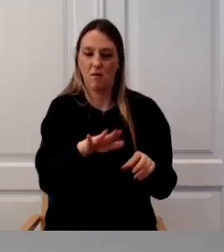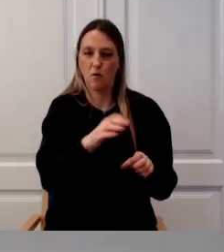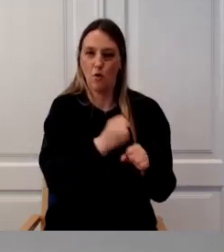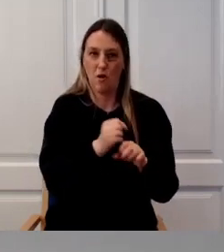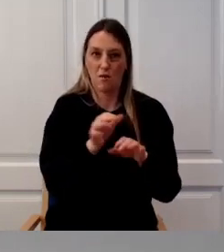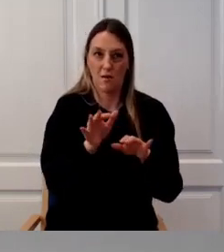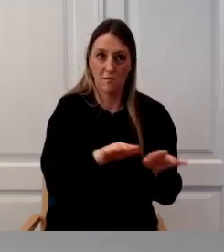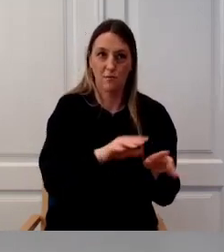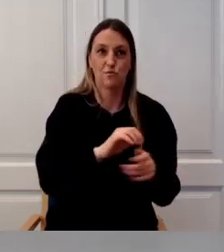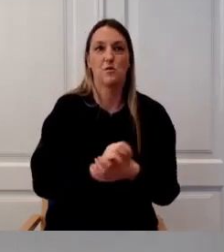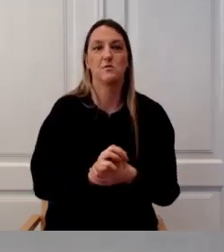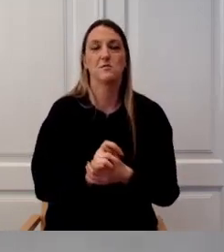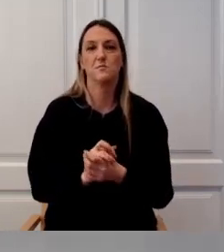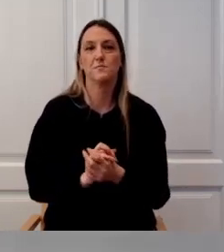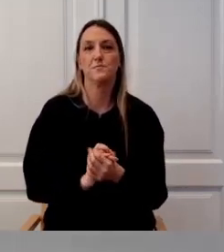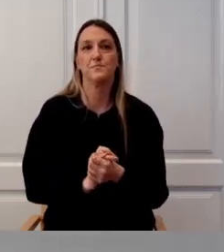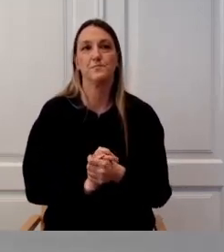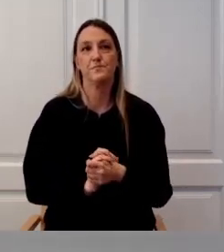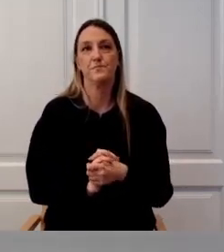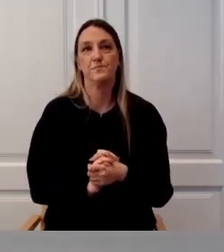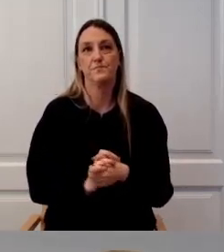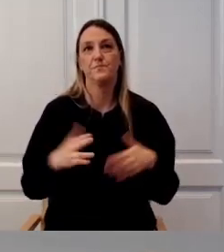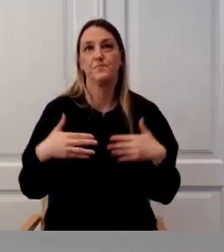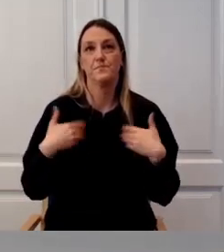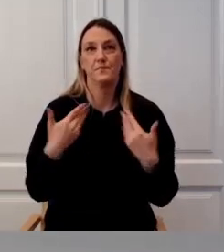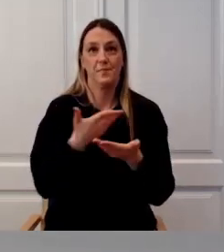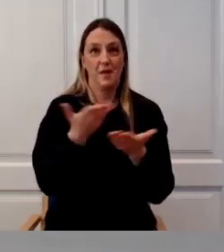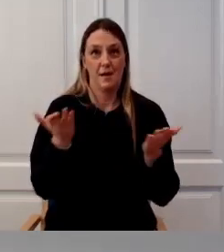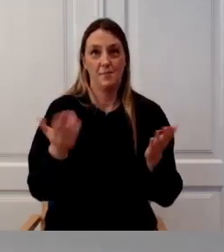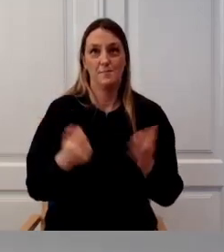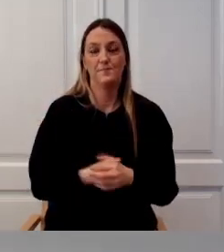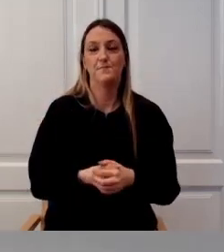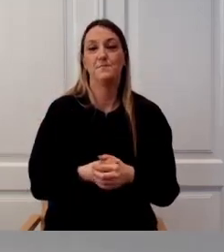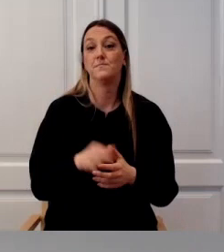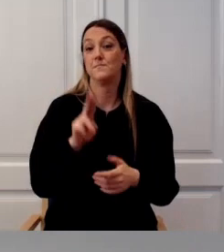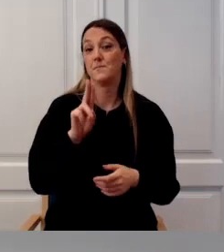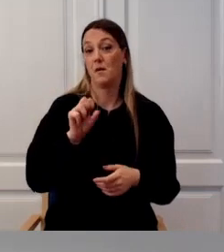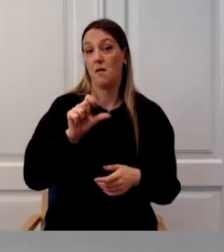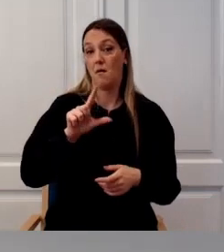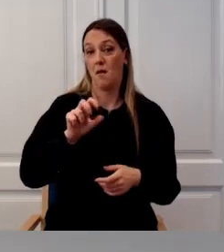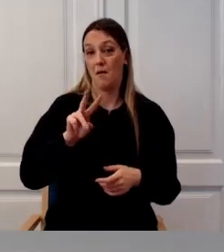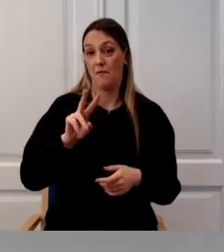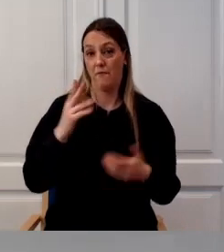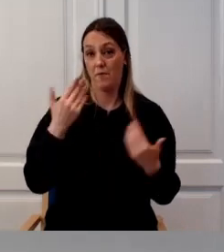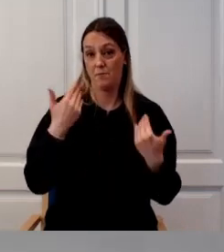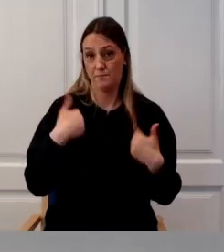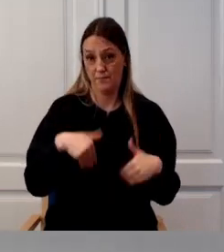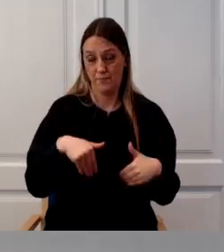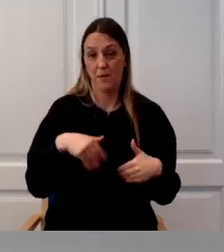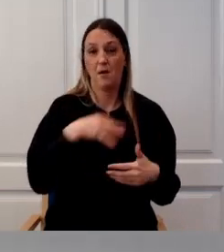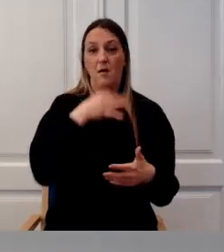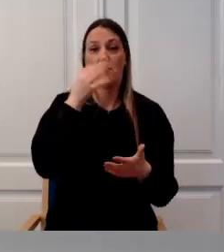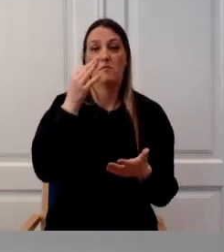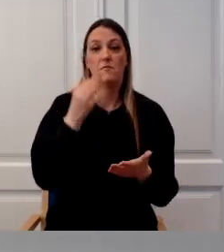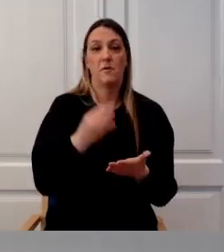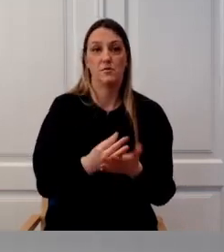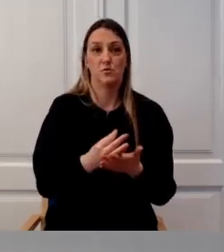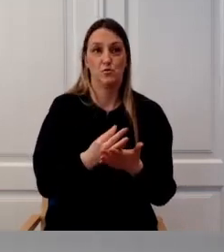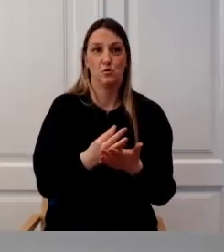tegemistest. Tervist! Mina olen siis Kalev Härk, nime järgi võib otsutada, et mees ja naine.